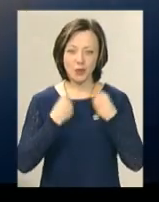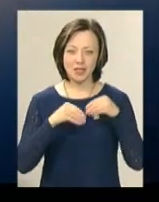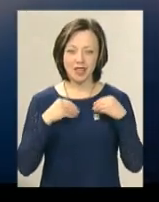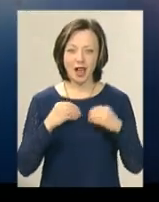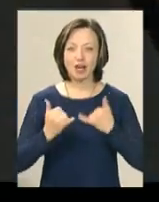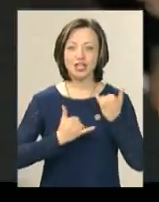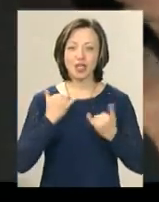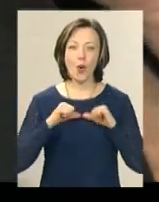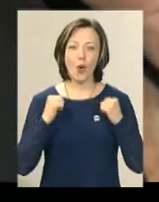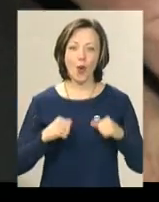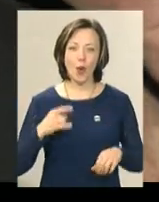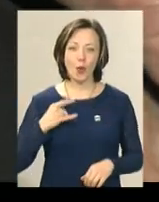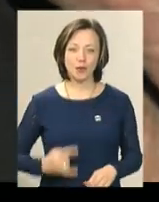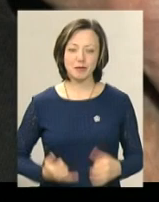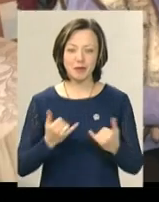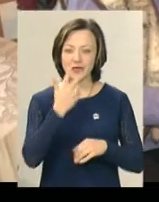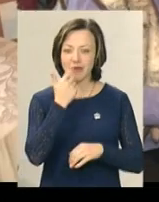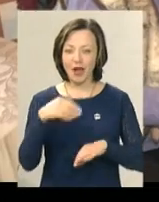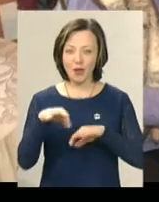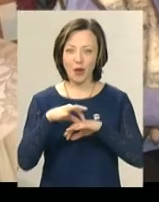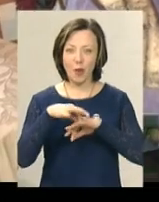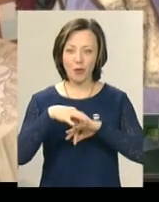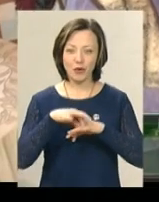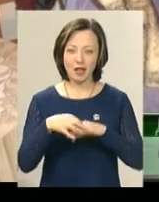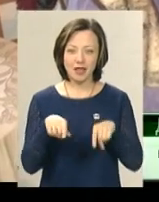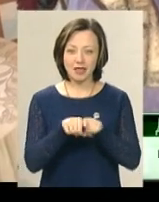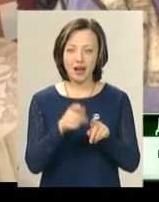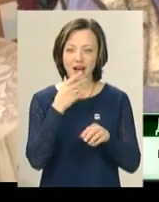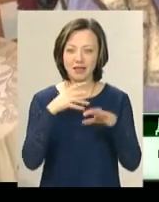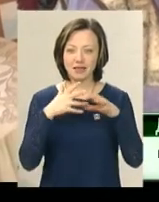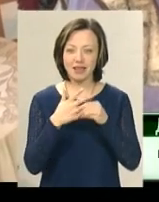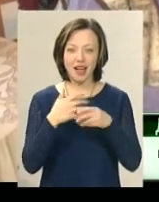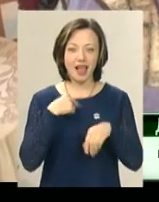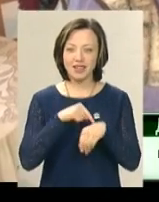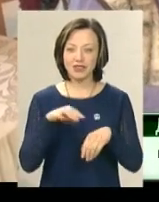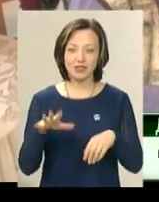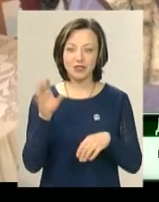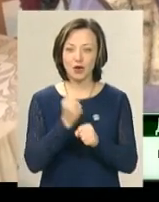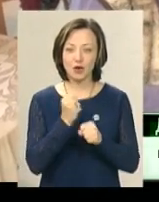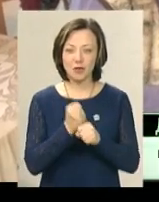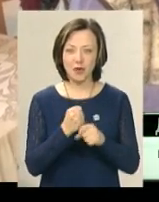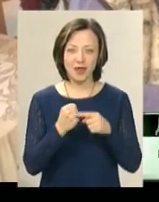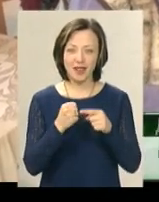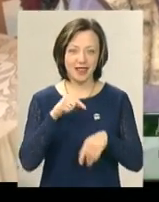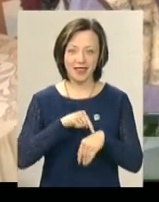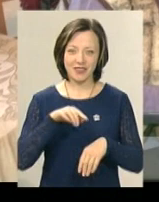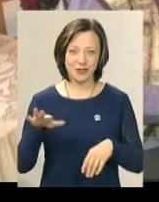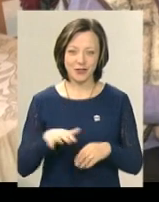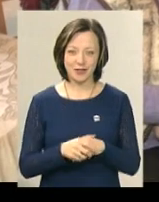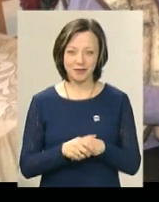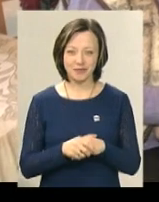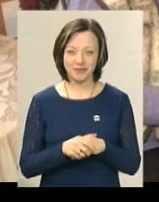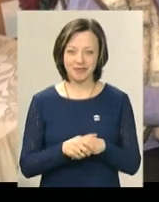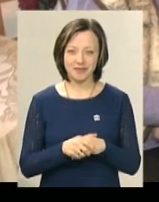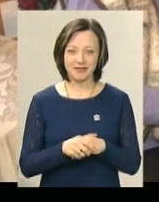Жених у костюмі. Тепер звикають до обручок. Вона так добре сидить, що я навіть не чув, що я все роблю, її не чути. Ні туди, ні туди.